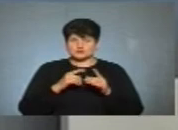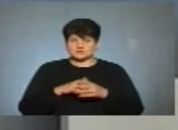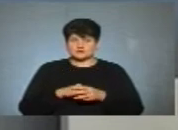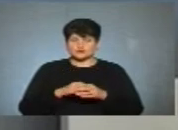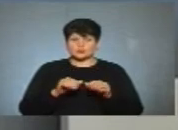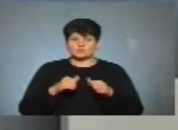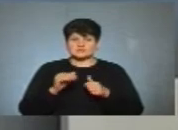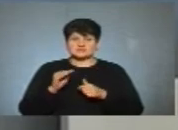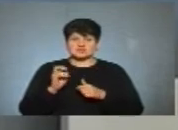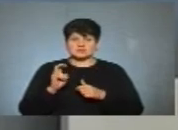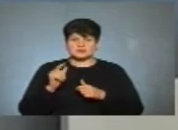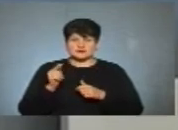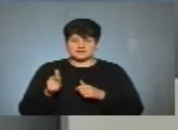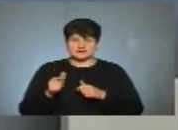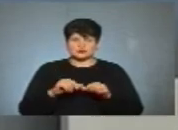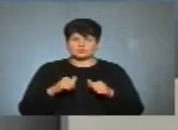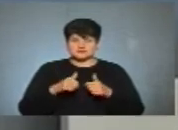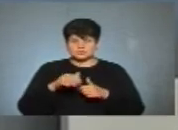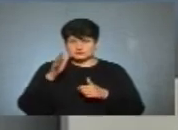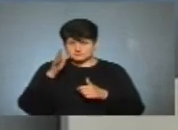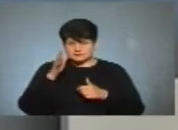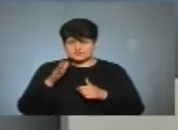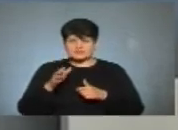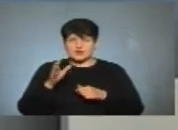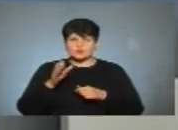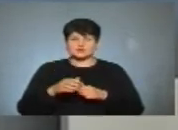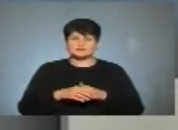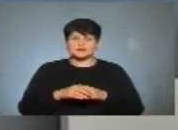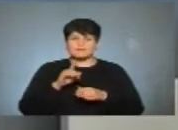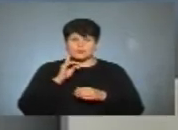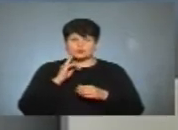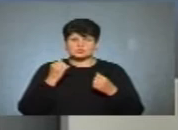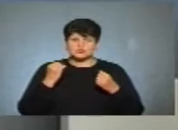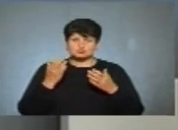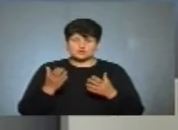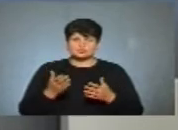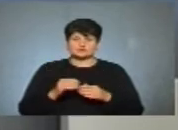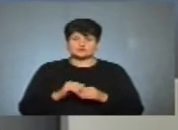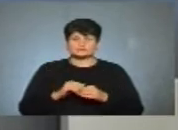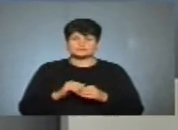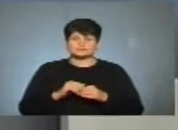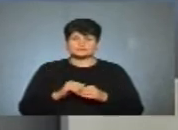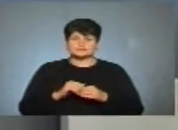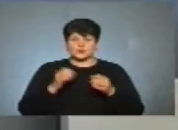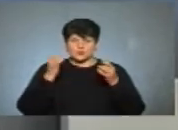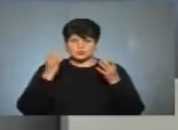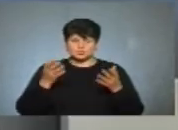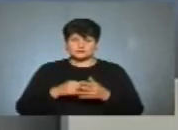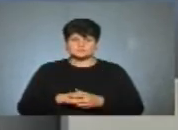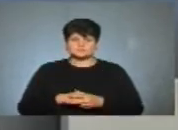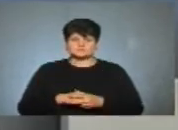Комісія ЖКГ, комісія освітянська, тобто освіти та науки, молоді та спорту, культури.